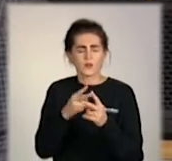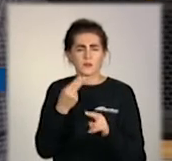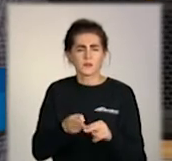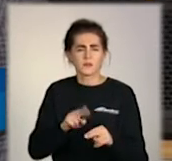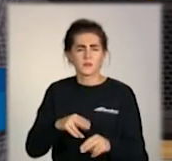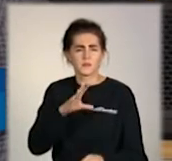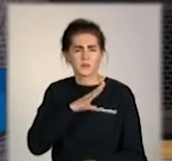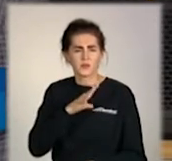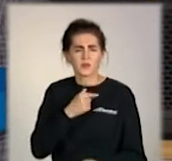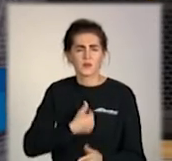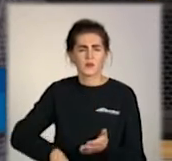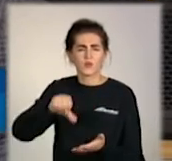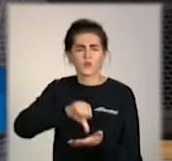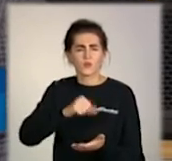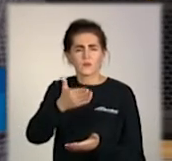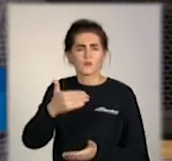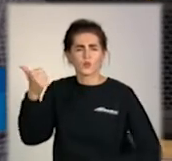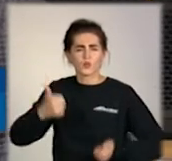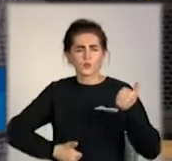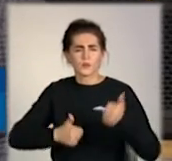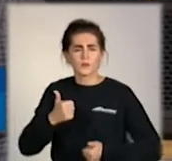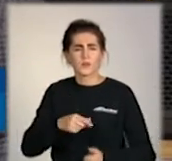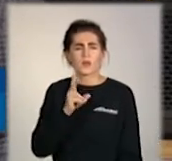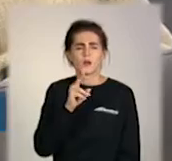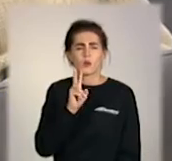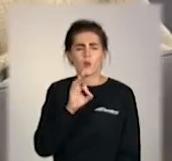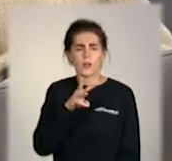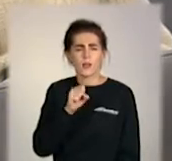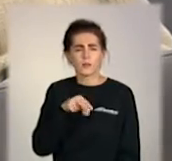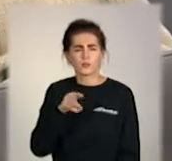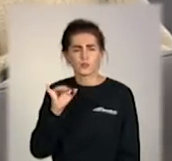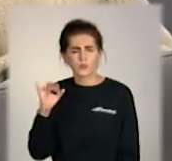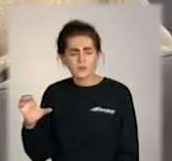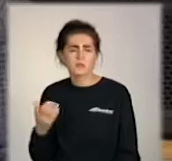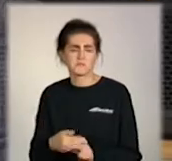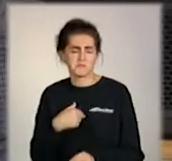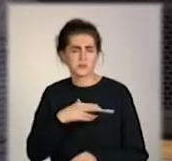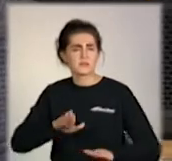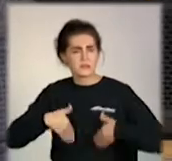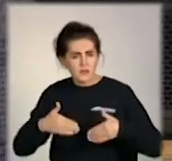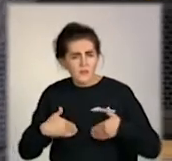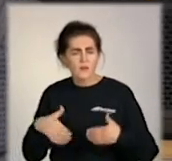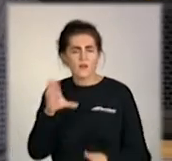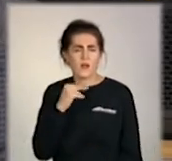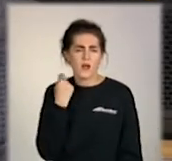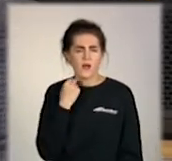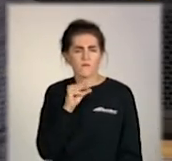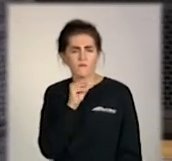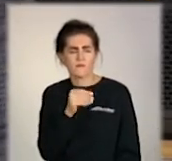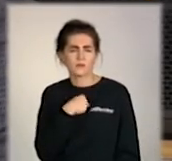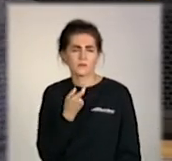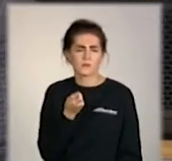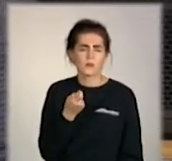це звершилось, я виступав на його турнірі в штаті Коламбус, Огайо. Я підійшов до нього, поздоровався, знання англійського у мене, звісно,